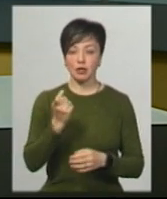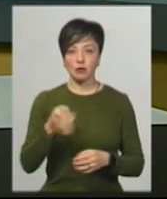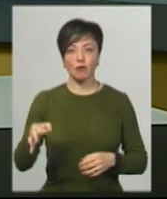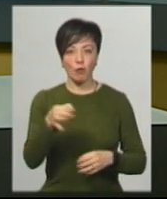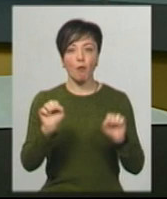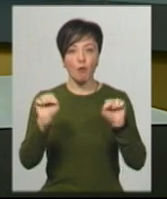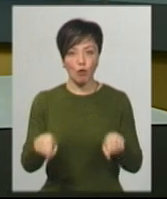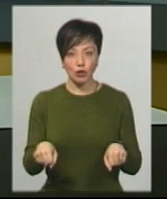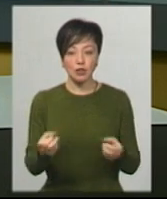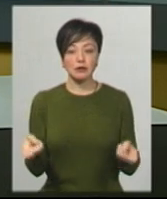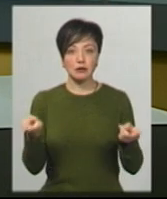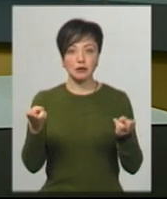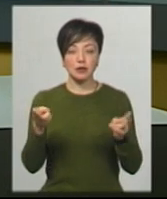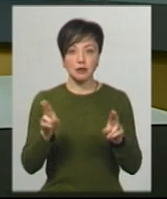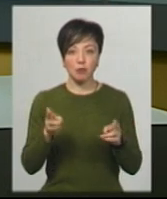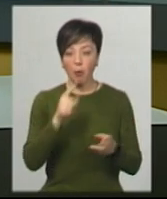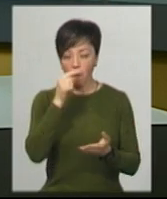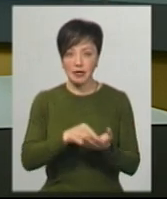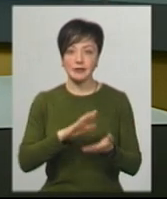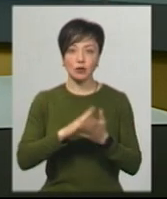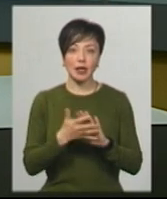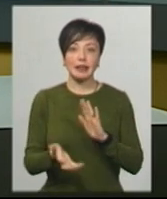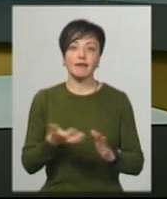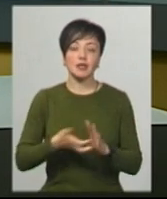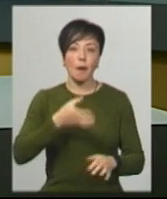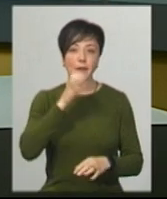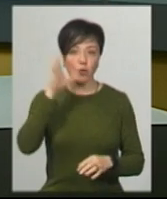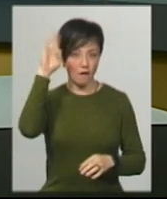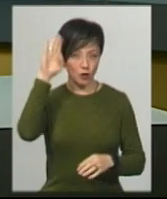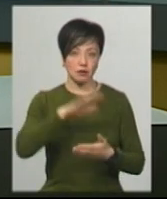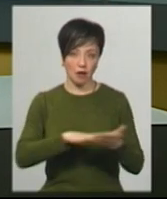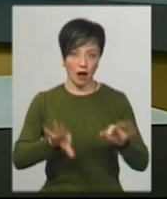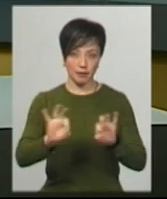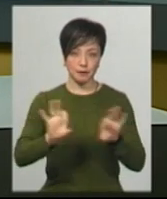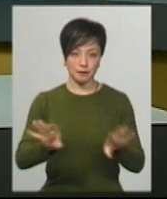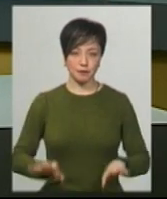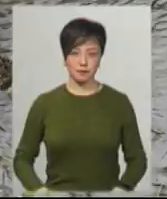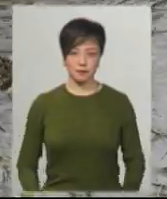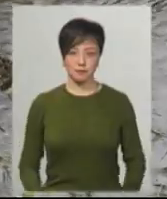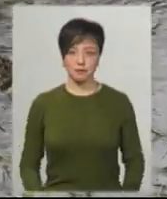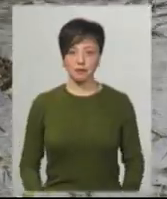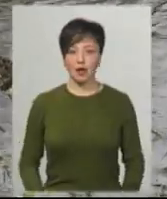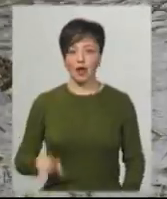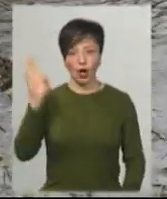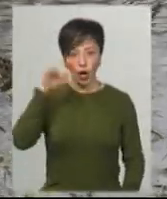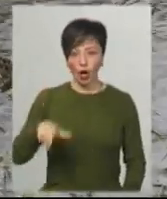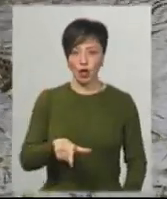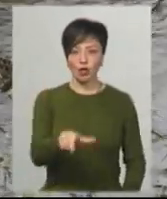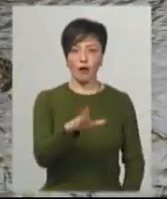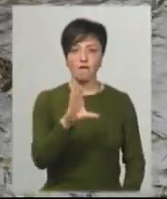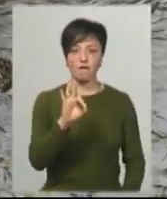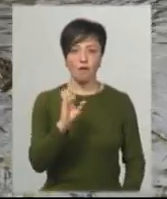області можуть опинитися у ситуації дефіциту питної води. Подробиці далі у сюжеті. Річка Вовк у селі